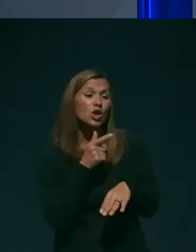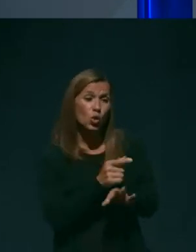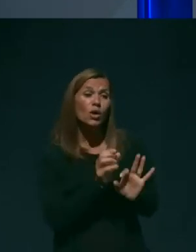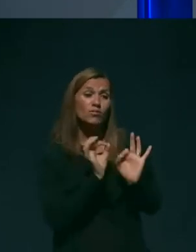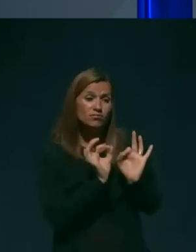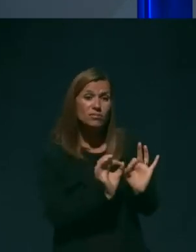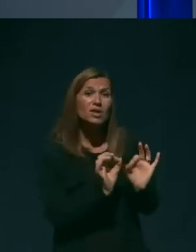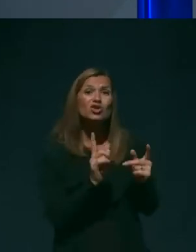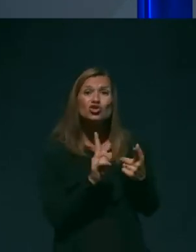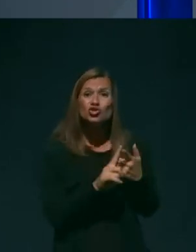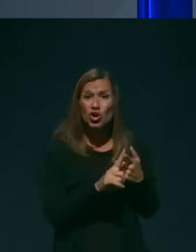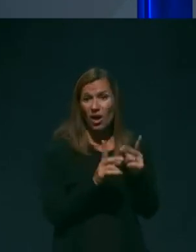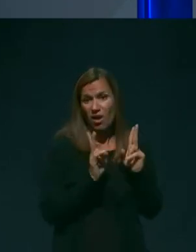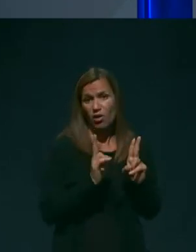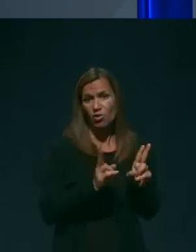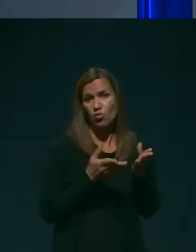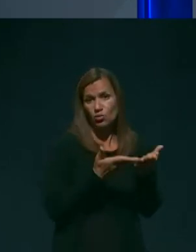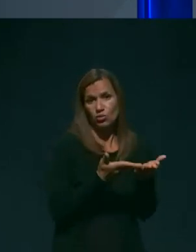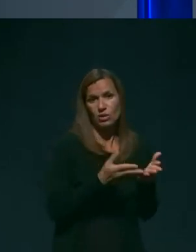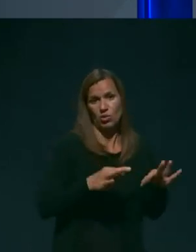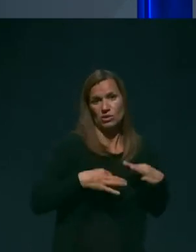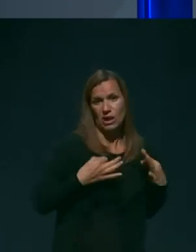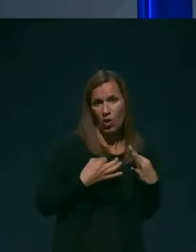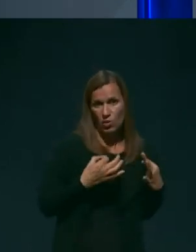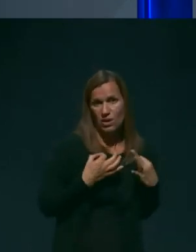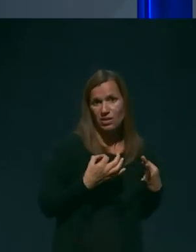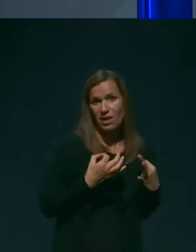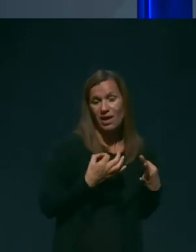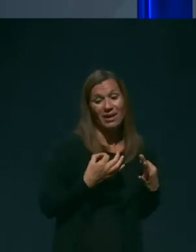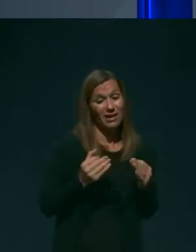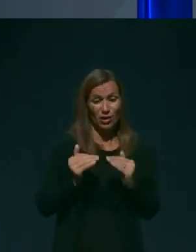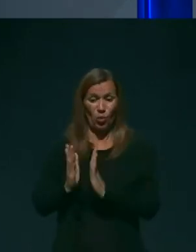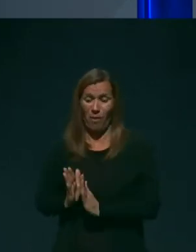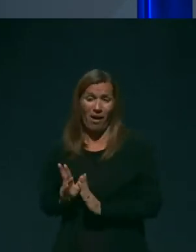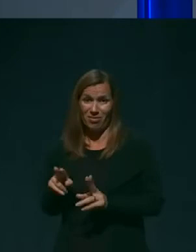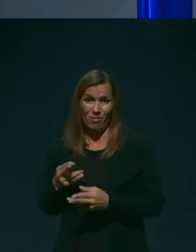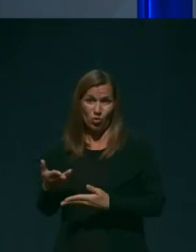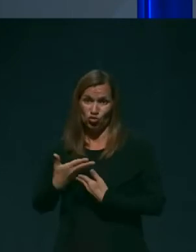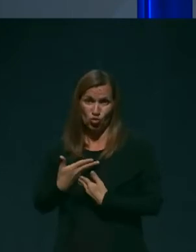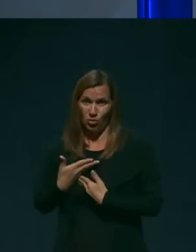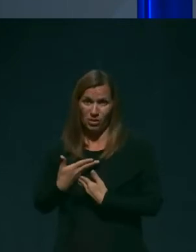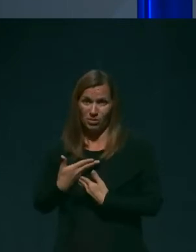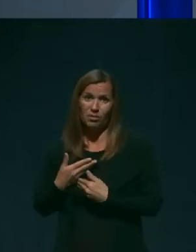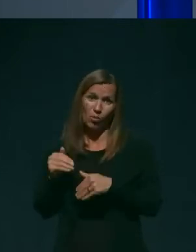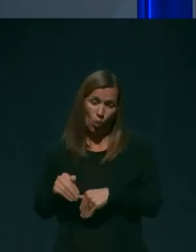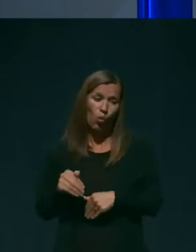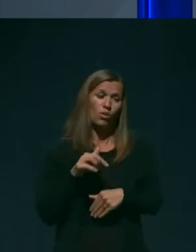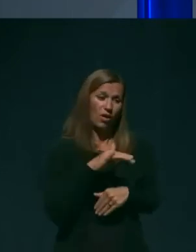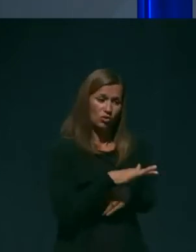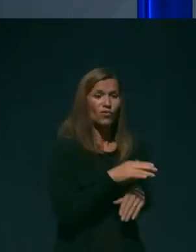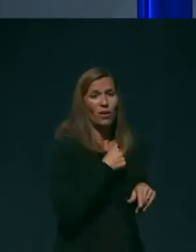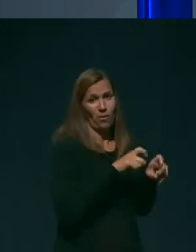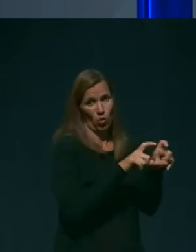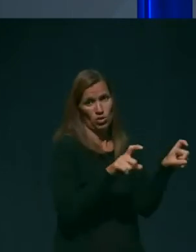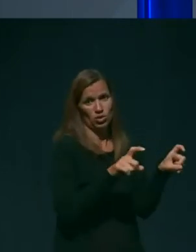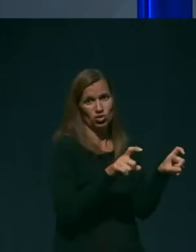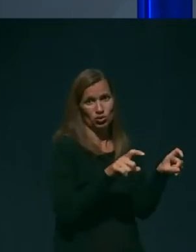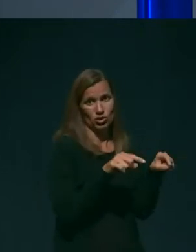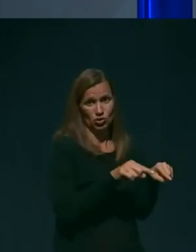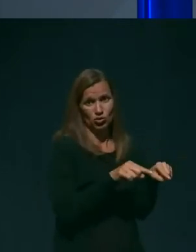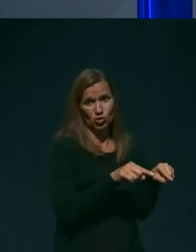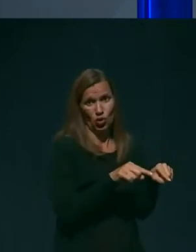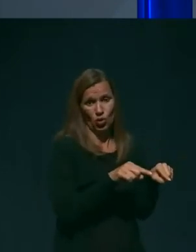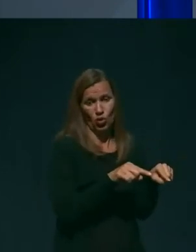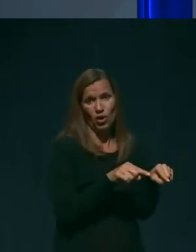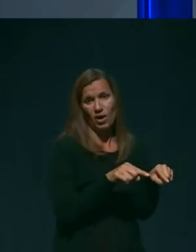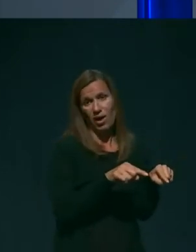bolnišnici nudimo zdravljenje, ki ga bolnik doma ne more biti deležen. Pa ga zaradi svoje bolezni seveda potrebuje, da ima